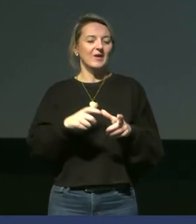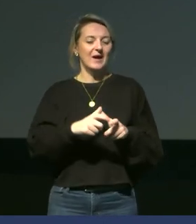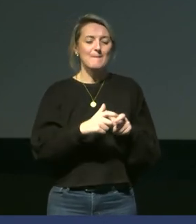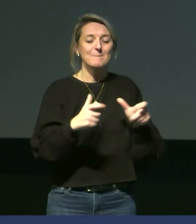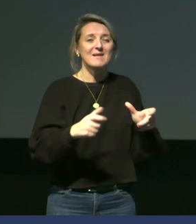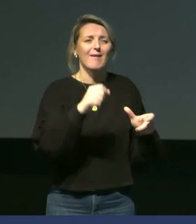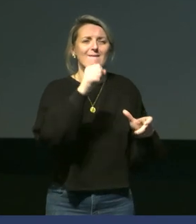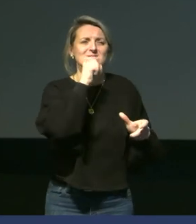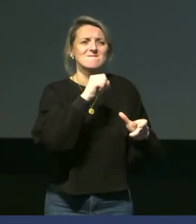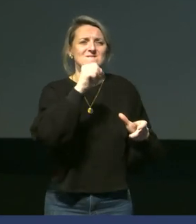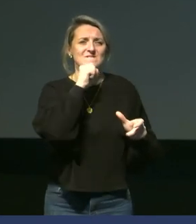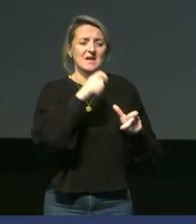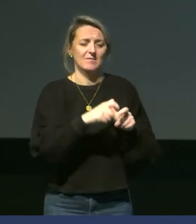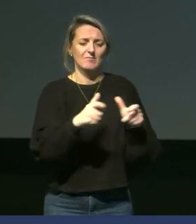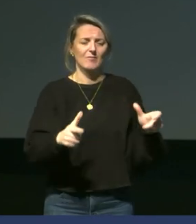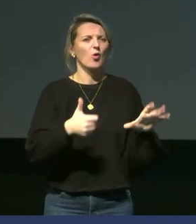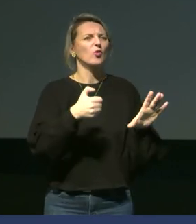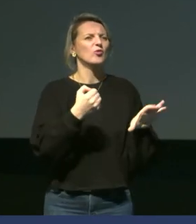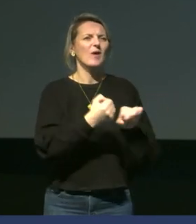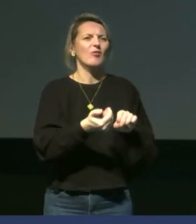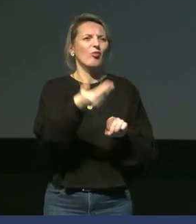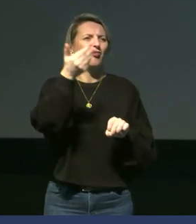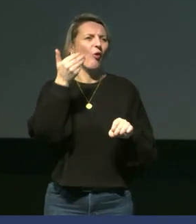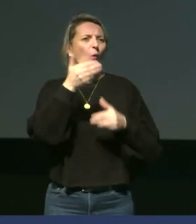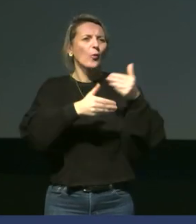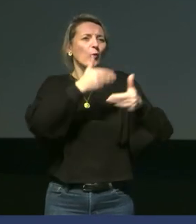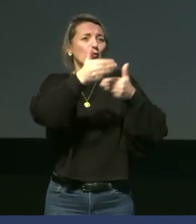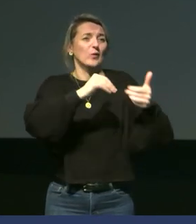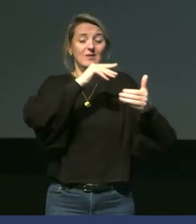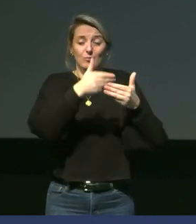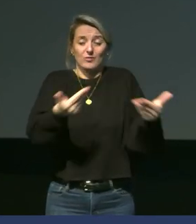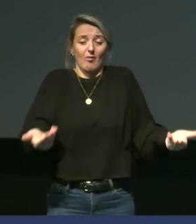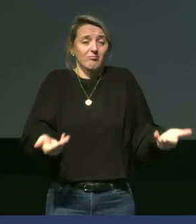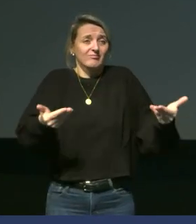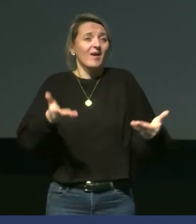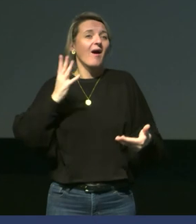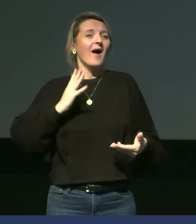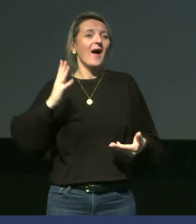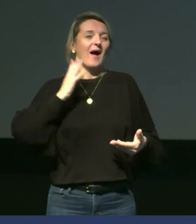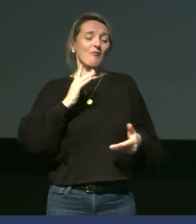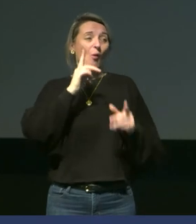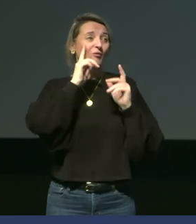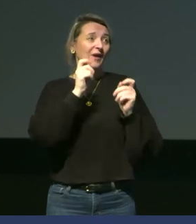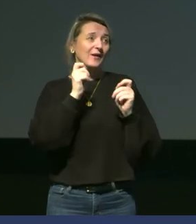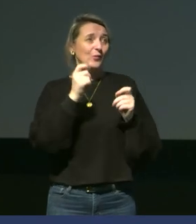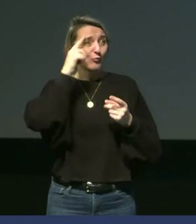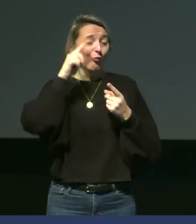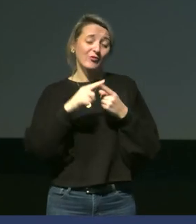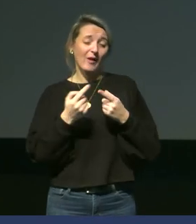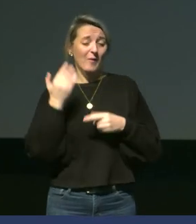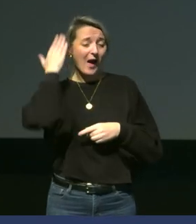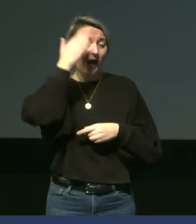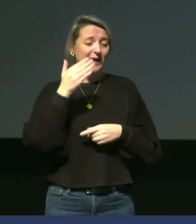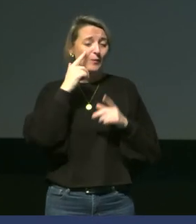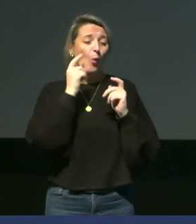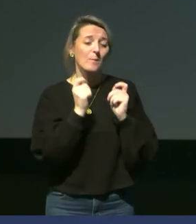très anciennes. La base de Dumont-Durville, c'est plus de 60 ans. Elle a été construite il y a 60 ans, à une époque où on faisait beaucoup moins attention au bien-être animal et au dérangement